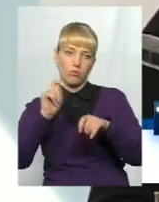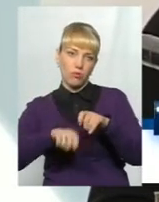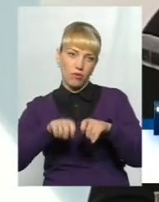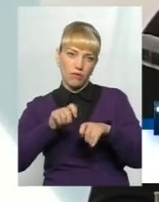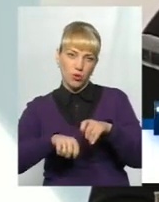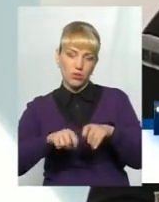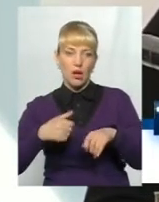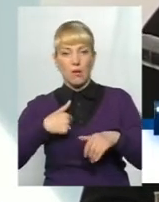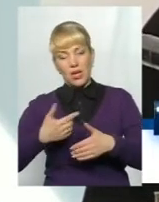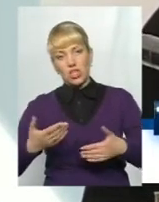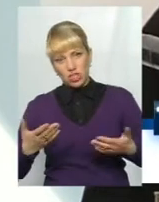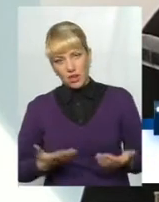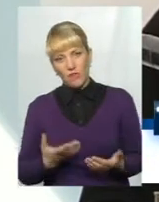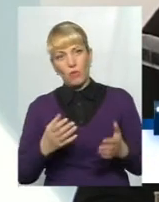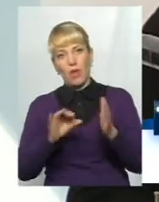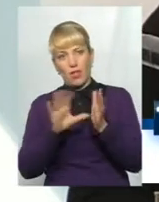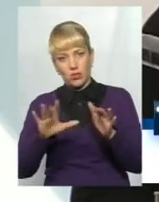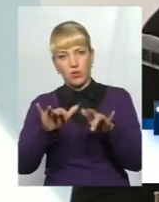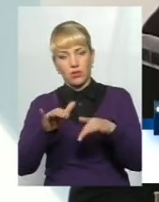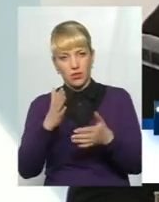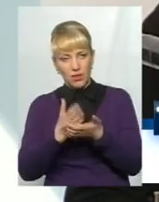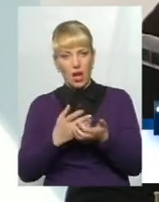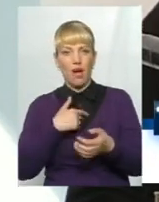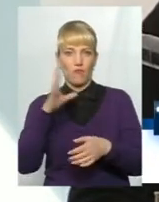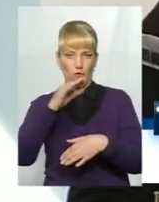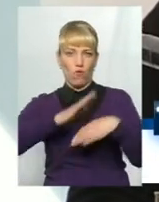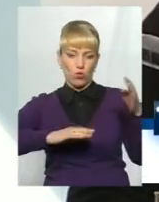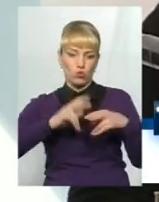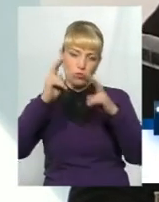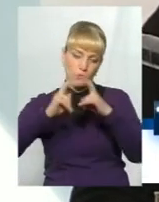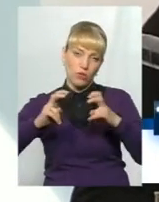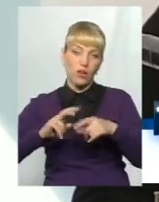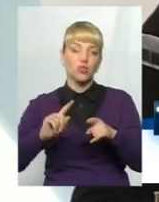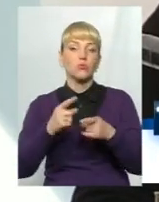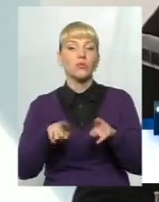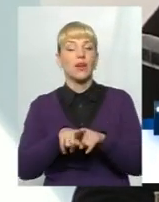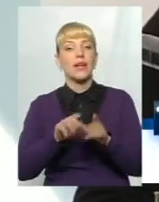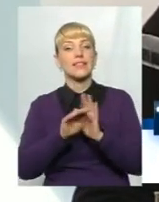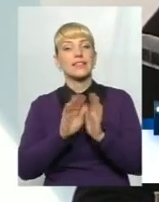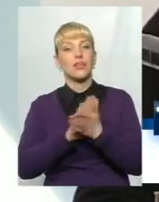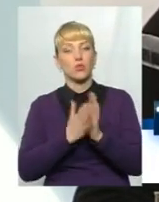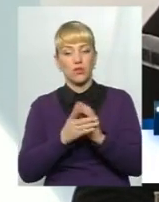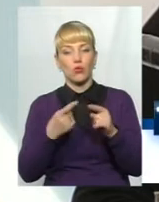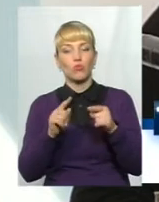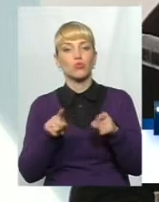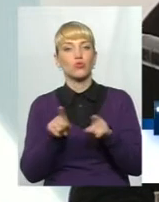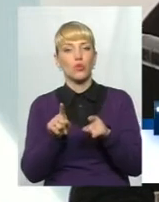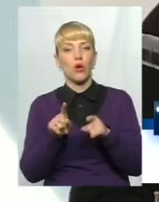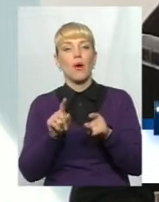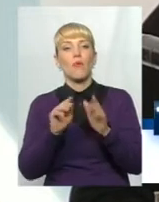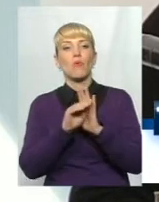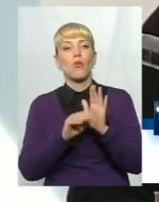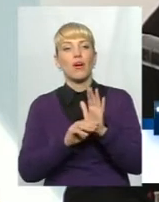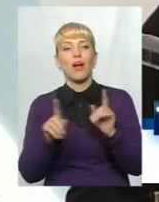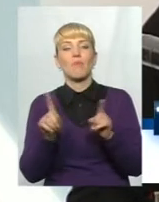віці живемо, електронні декларації, але ми перевіряємо вручну. Чому насправді склалася така ситуація? Тому що програма, яка розроблена для цього, вона ще не